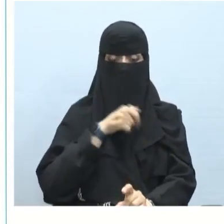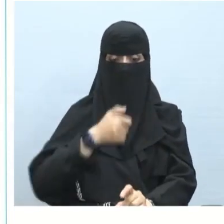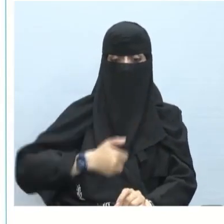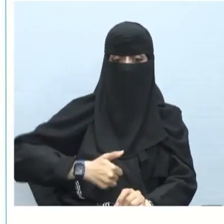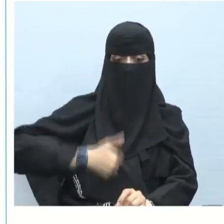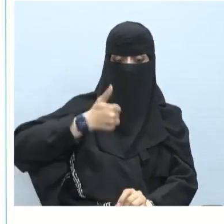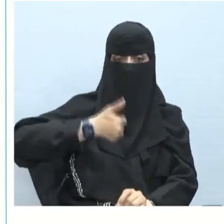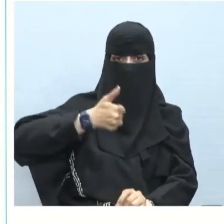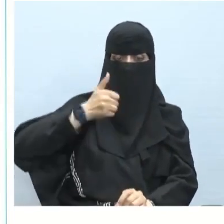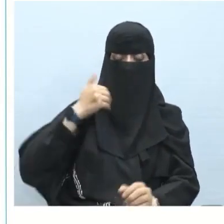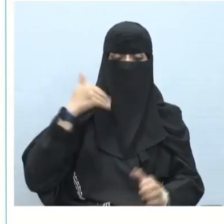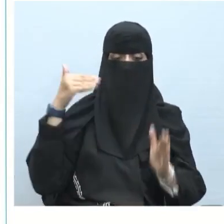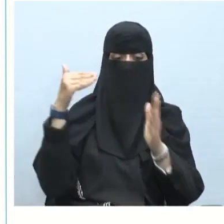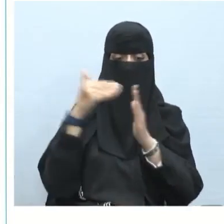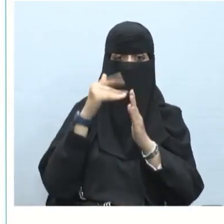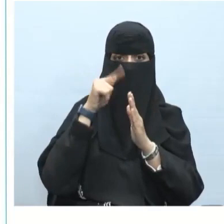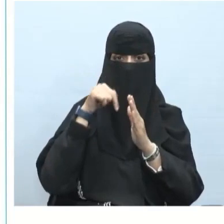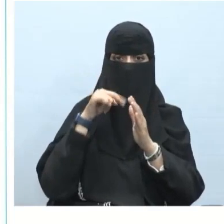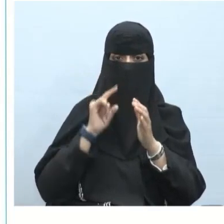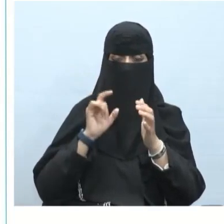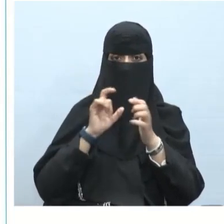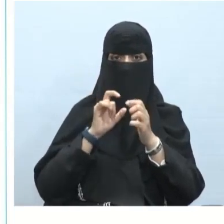الناسخة الطالبات